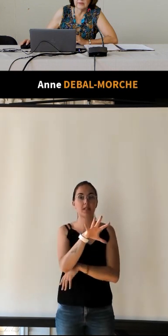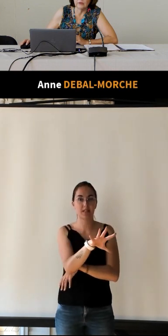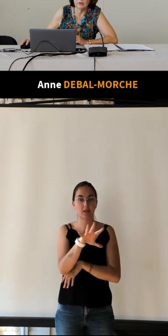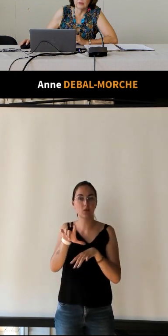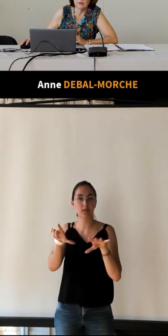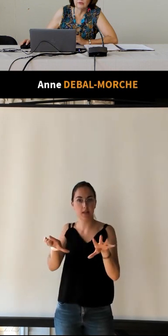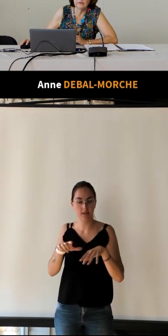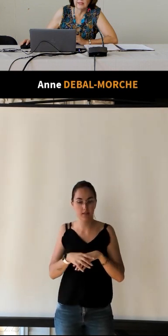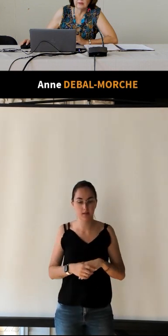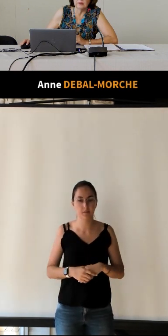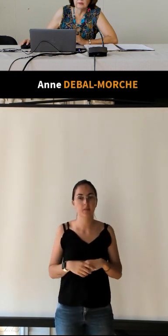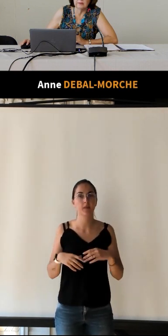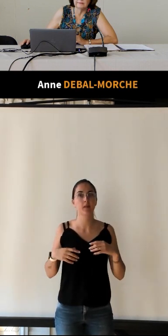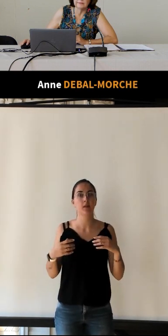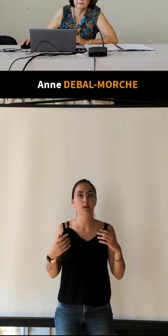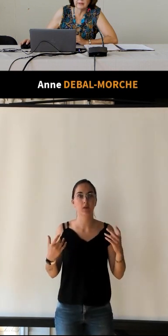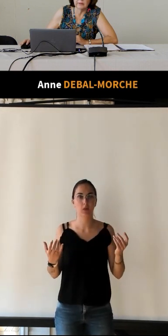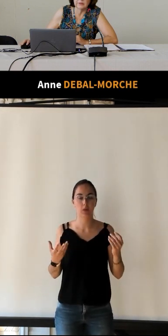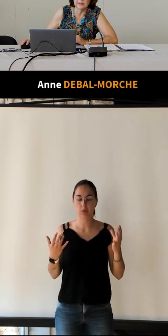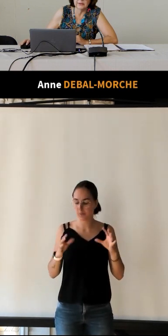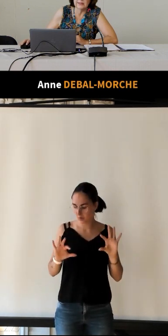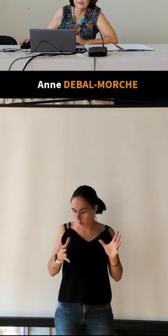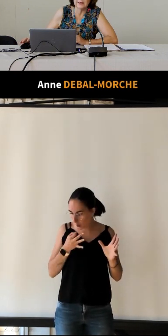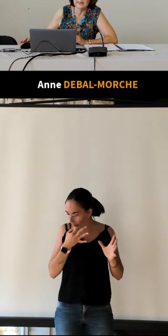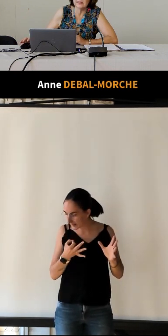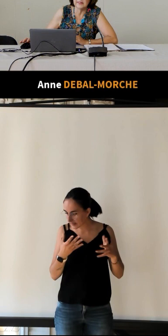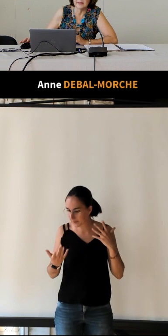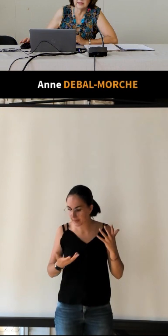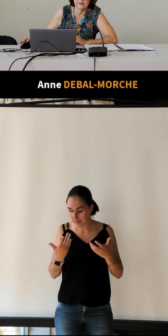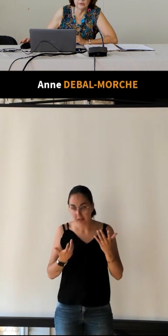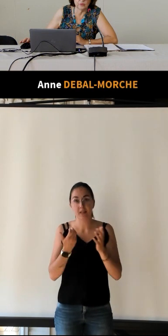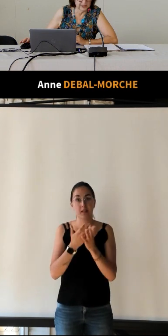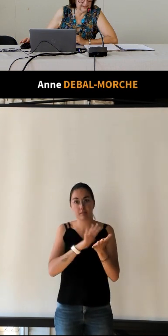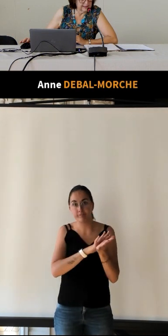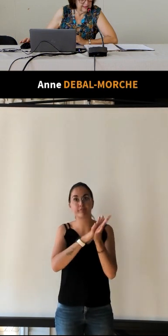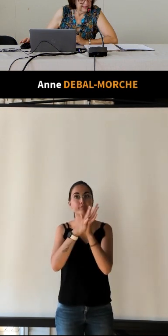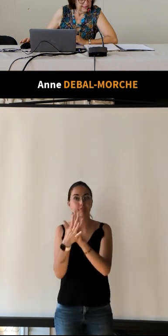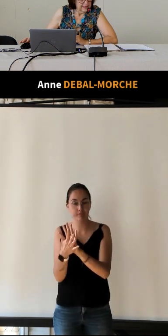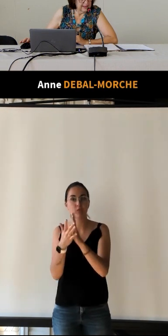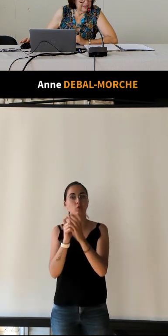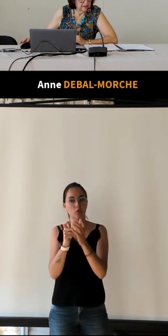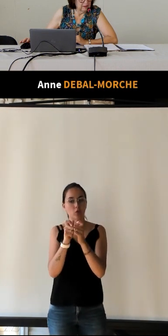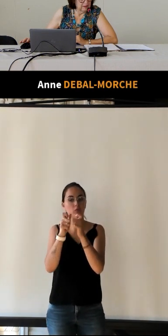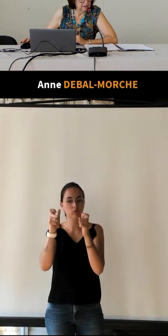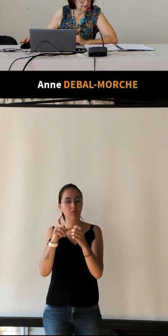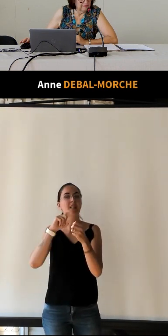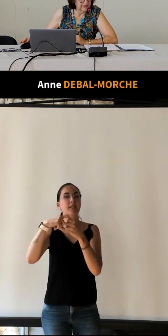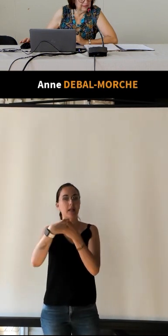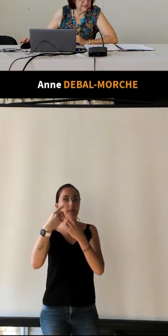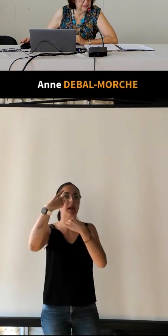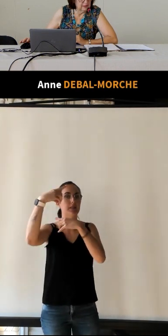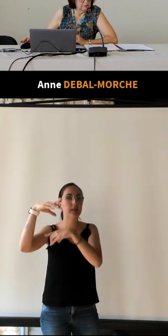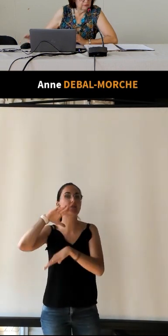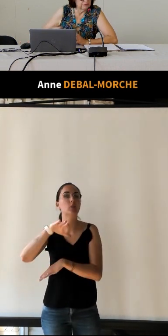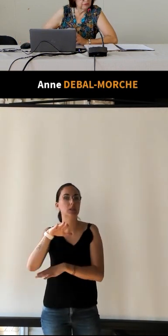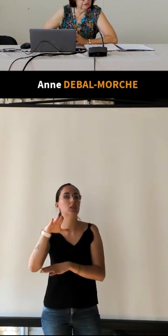donc, avez le nouvel, comment dire, tête du syndicat d'initiative de Touraine et, en fait,